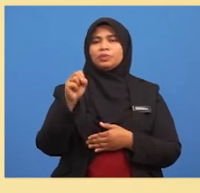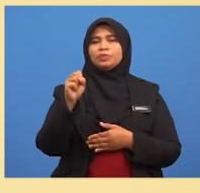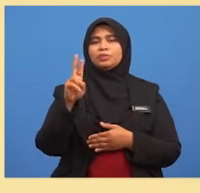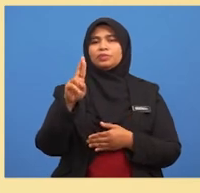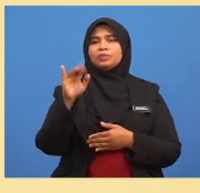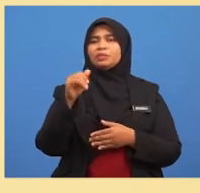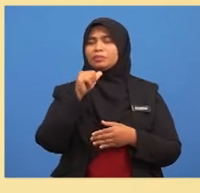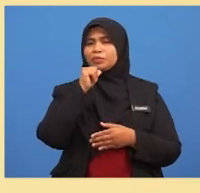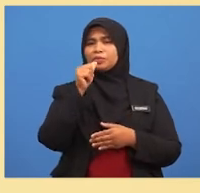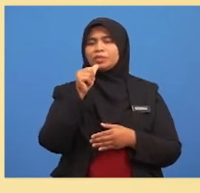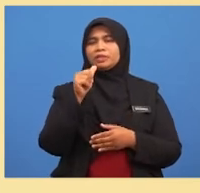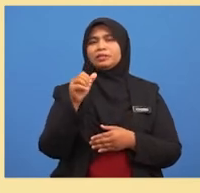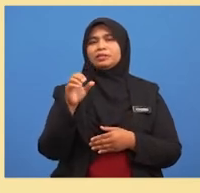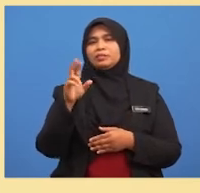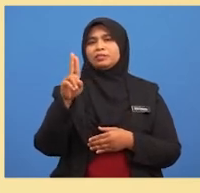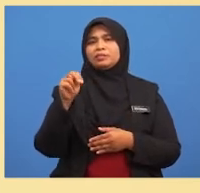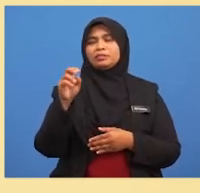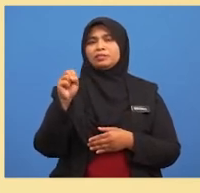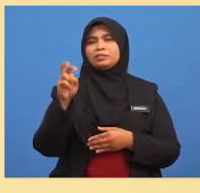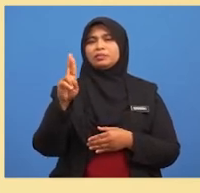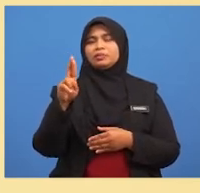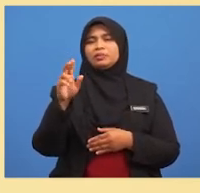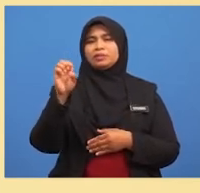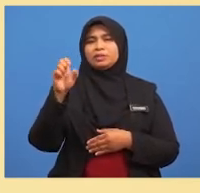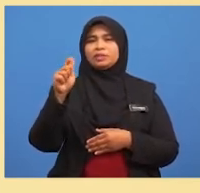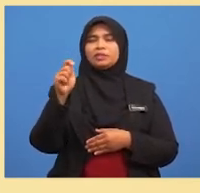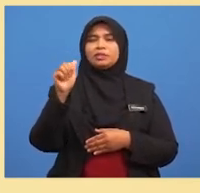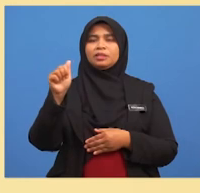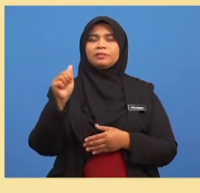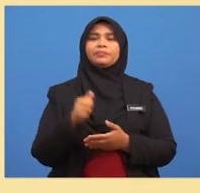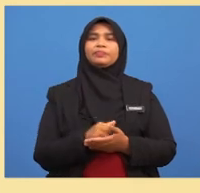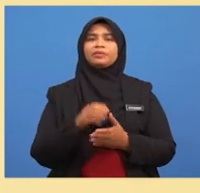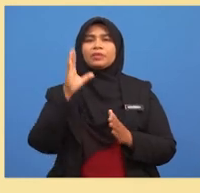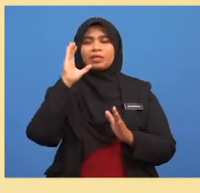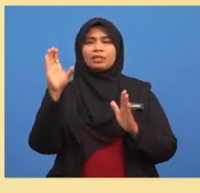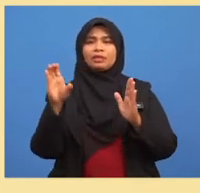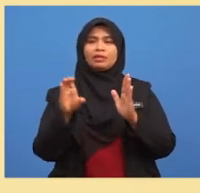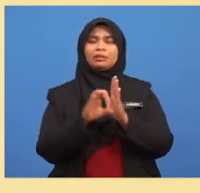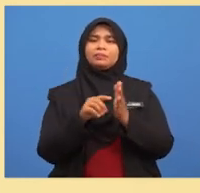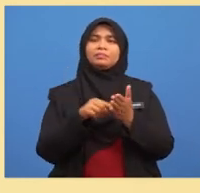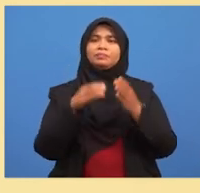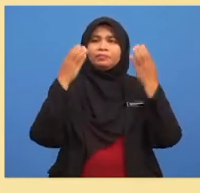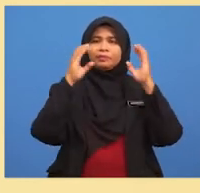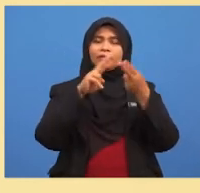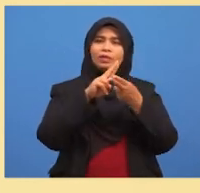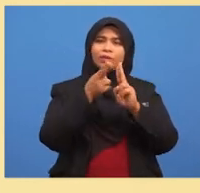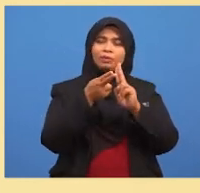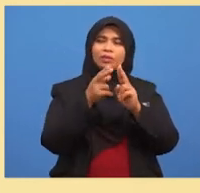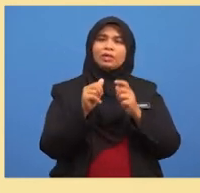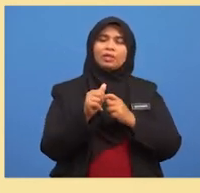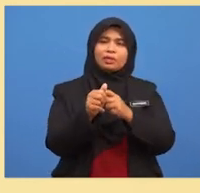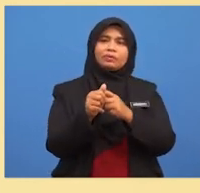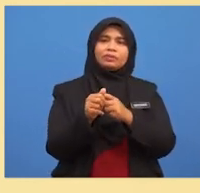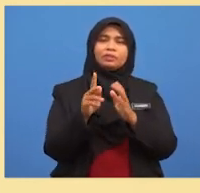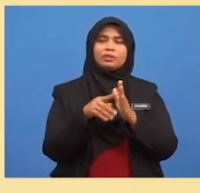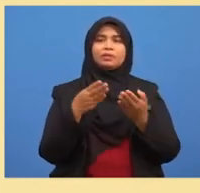unsur set A Gambar raja van ini kemudian cikgu ubah mengikut konteks